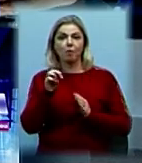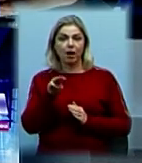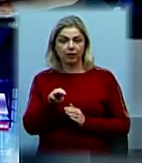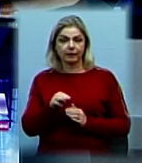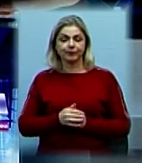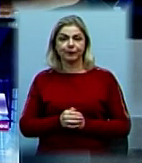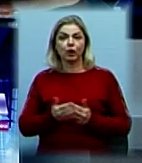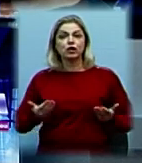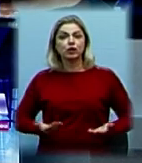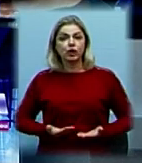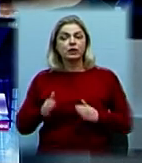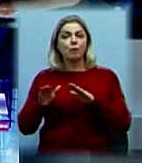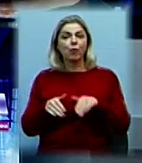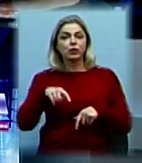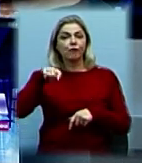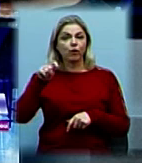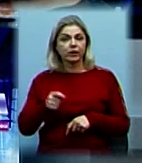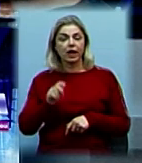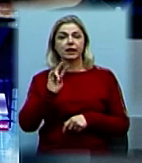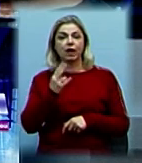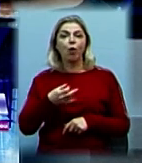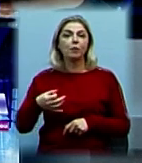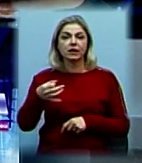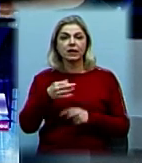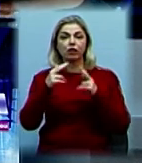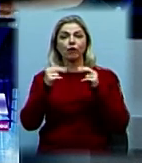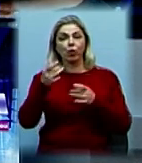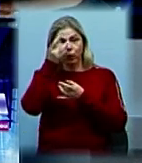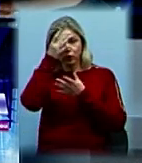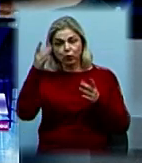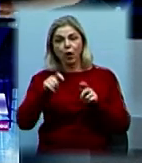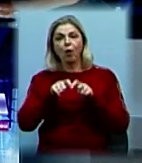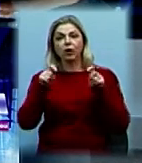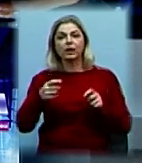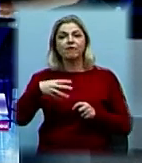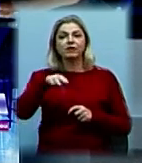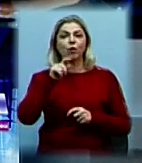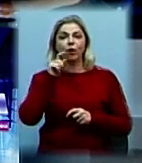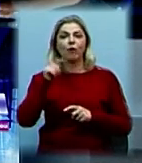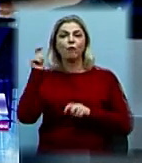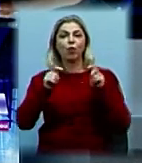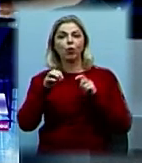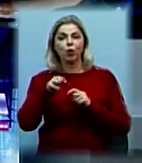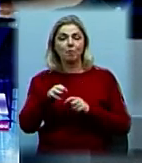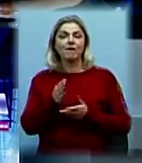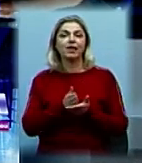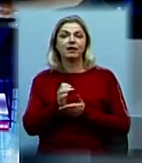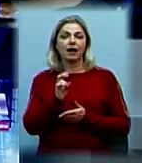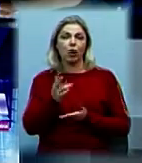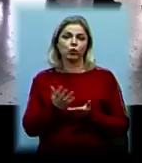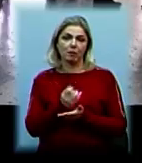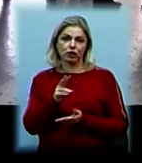Життя після війни. В Миколаївському обласному палаці культури відкрився всеукраїнський форум «Ветеран, успішний підприємець».